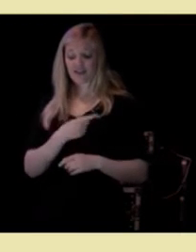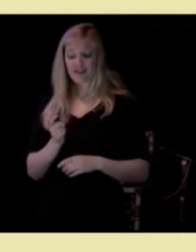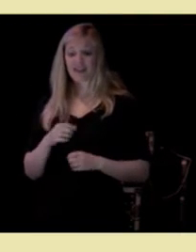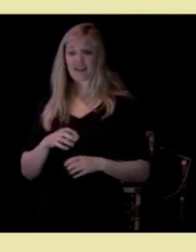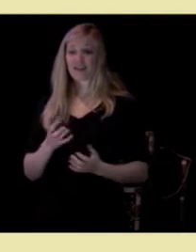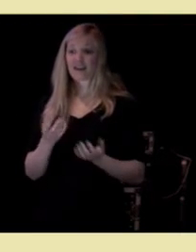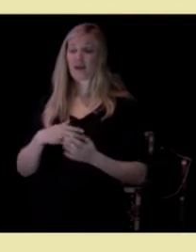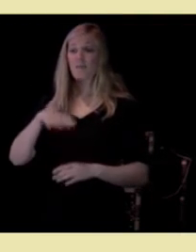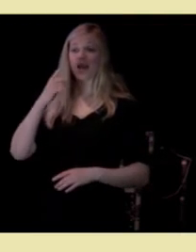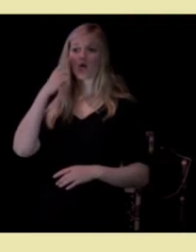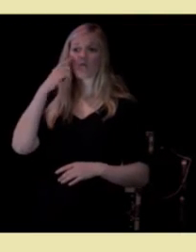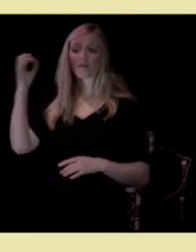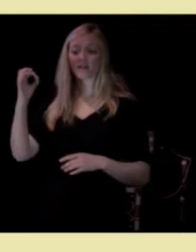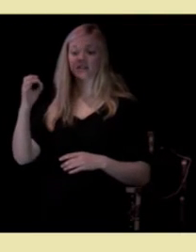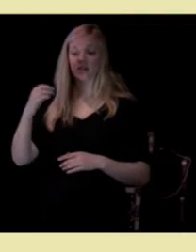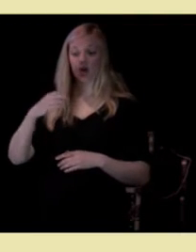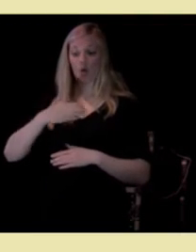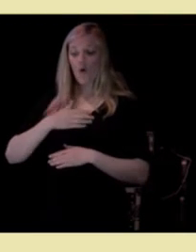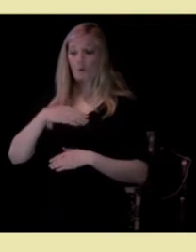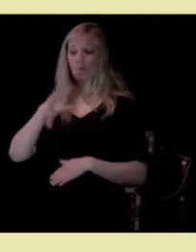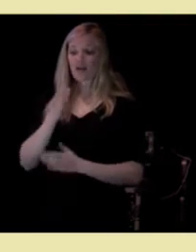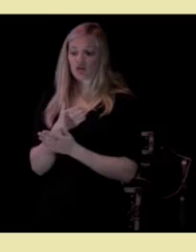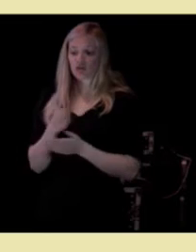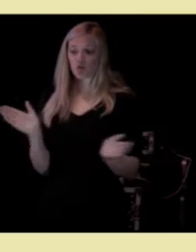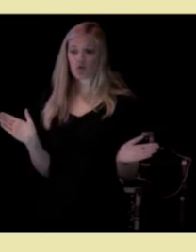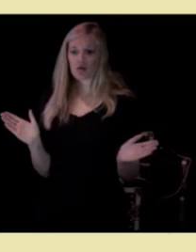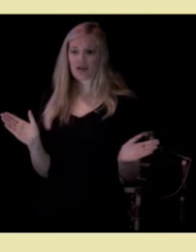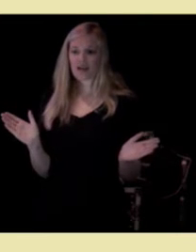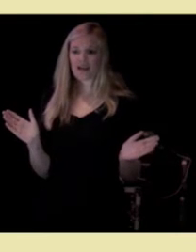flere med brei klinisk kompetanse.